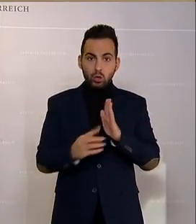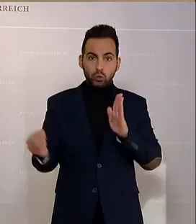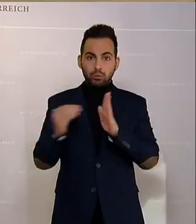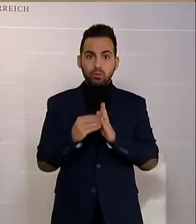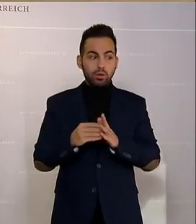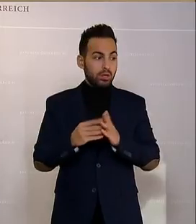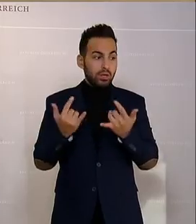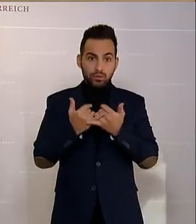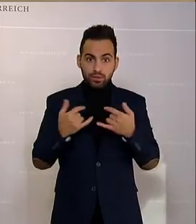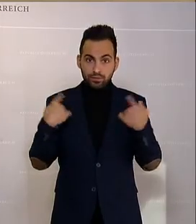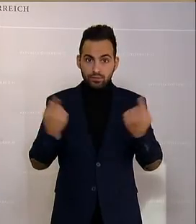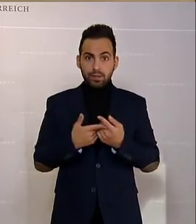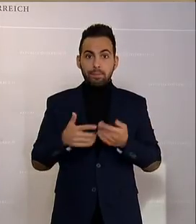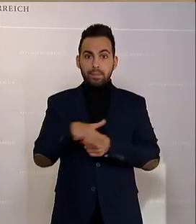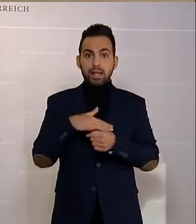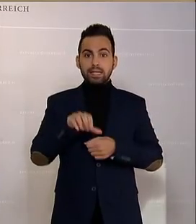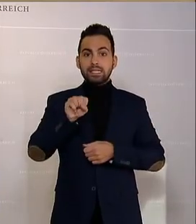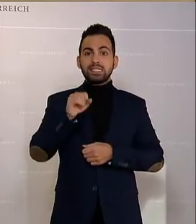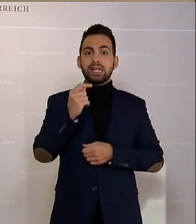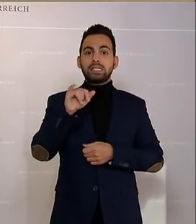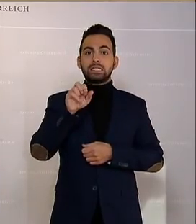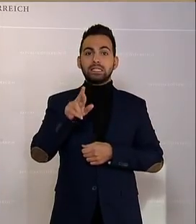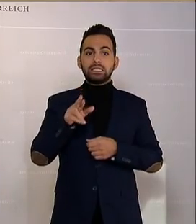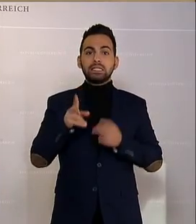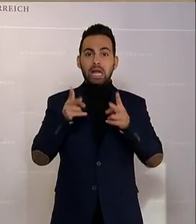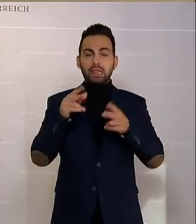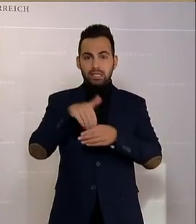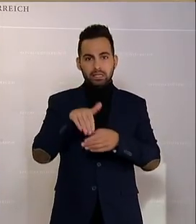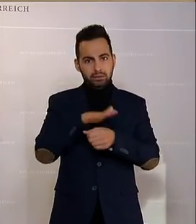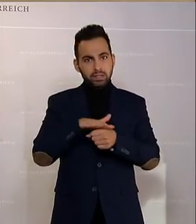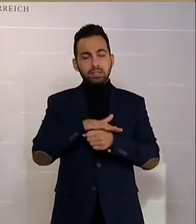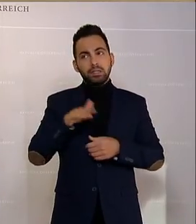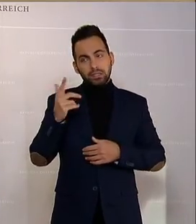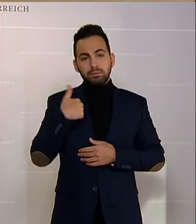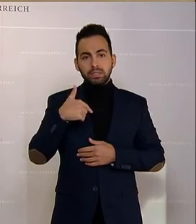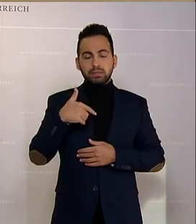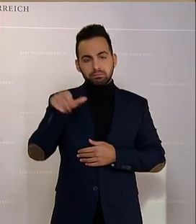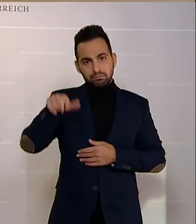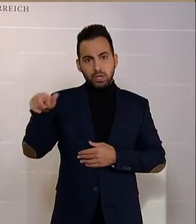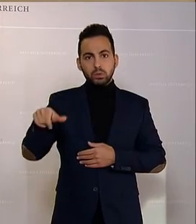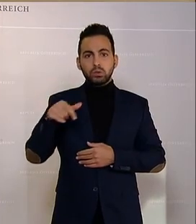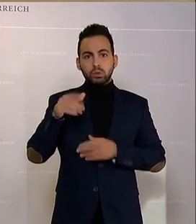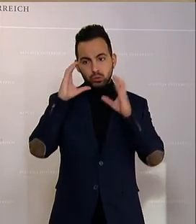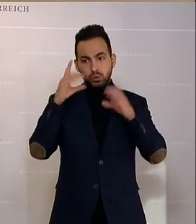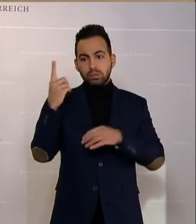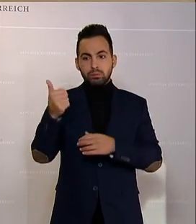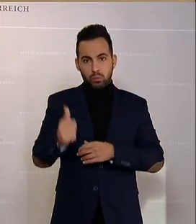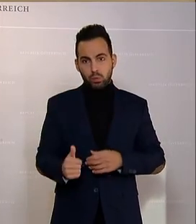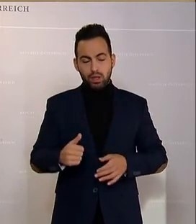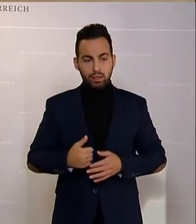wir uns hier bereits im Bereich der Satire bewegen, das möge bitte die Zuseherinnen und Zuseher selbst beurteilen.